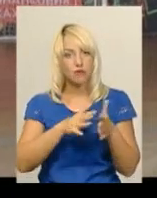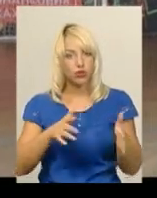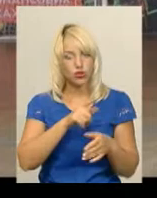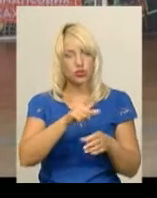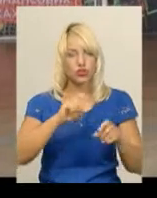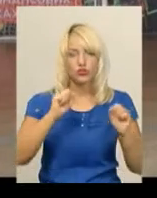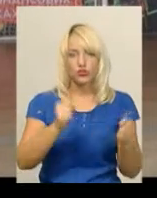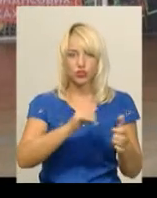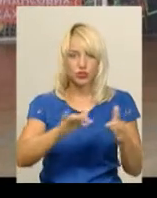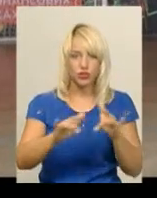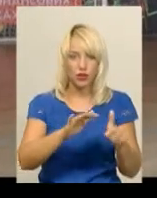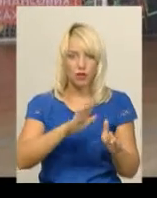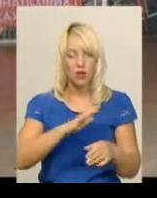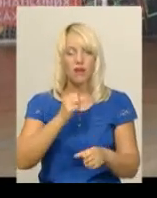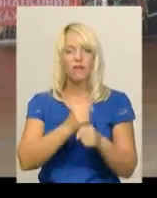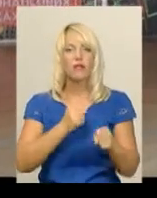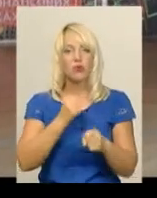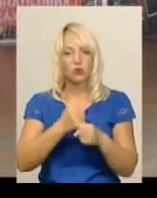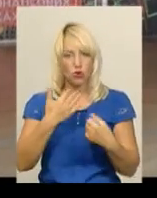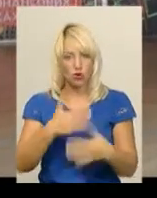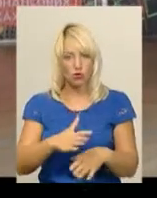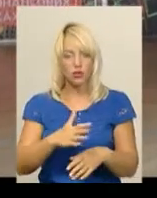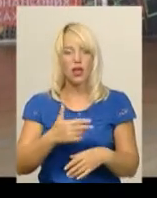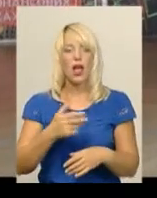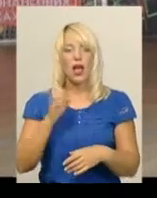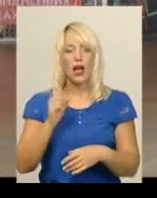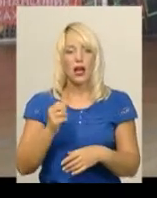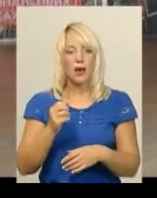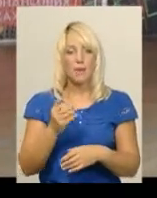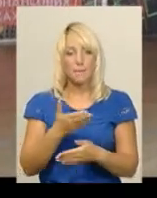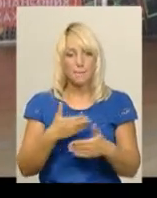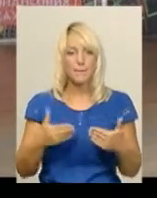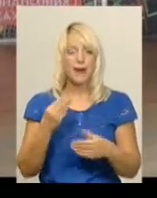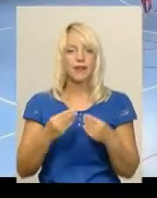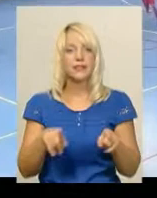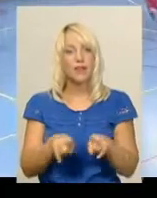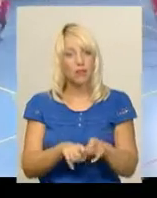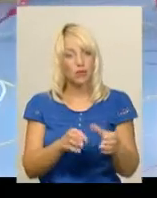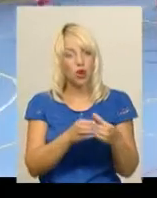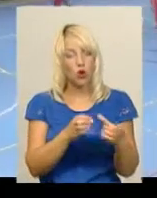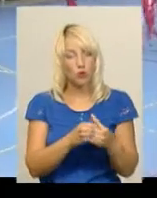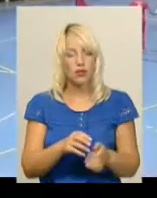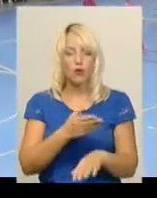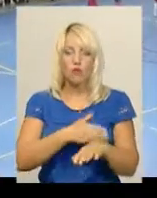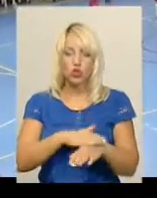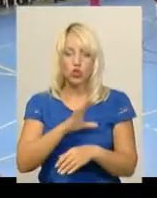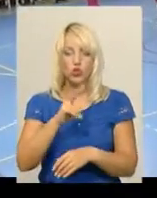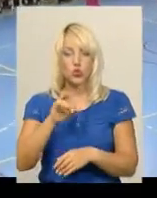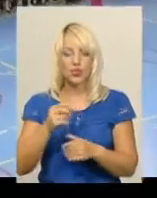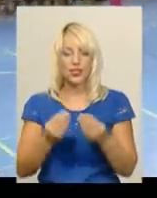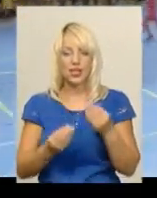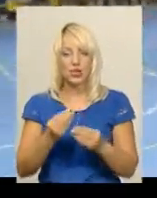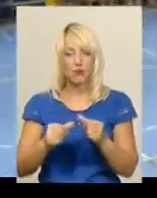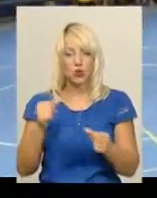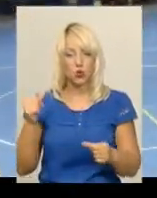плану, тому що ми тільки впрацьовувалися, ми і грали з такими командами». У Польщі «Сокол» зіграв минулого тижня